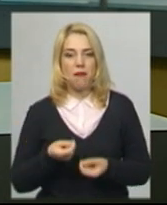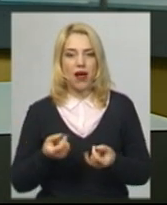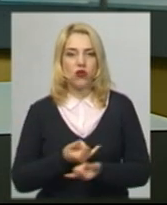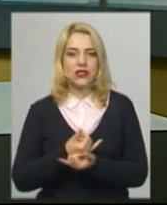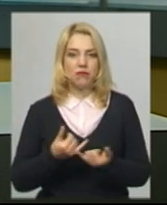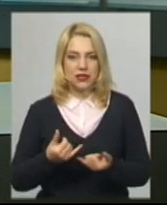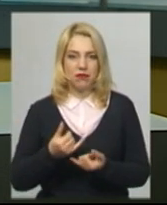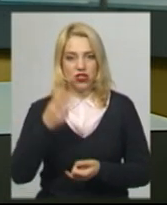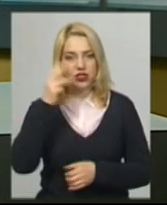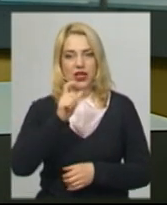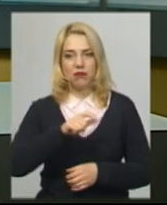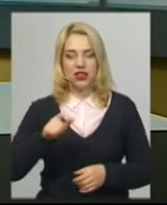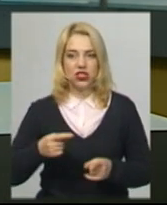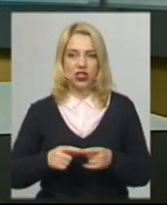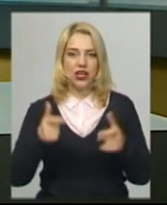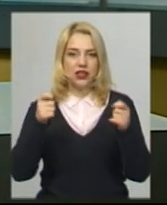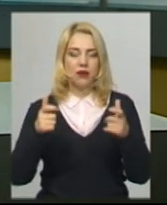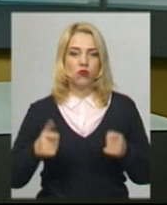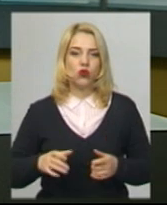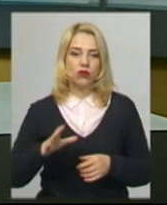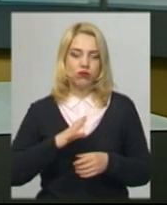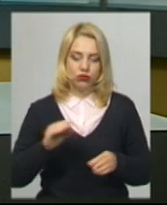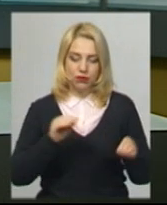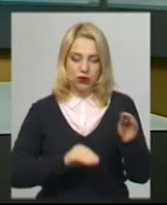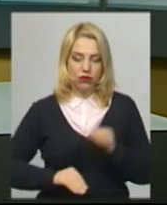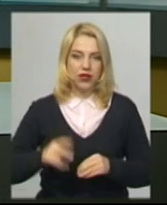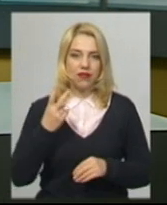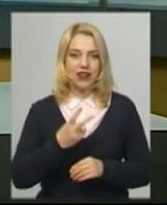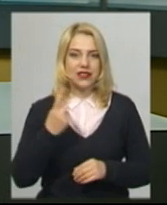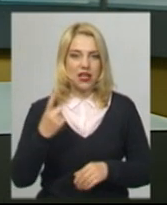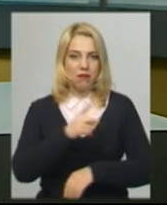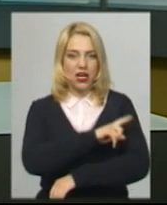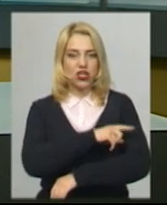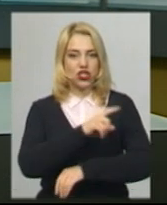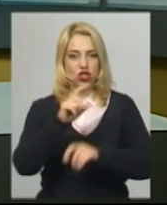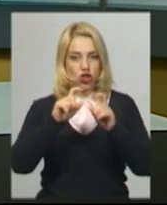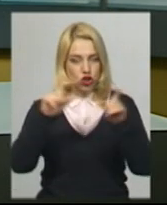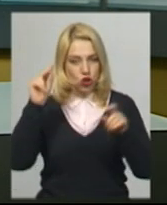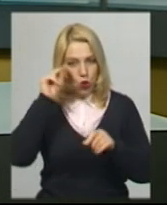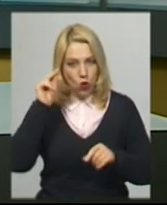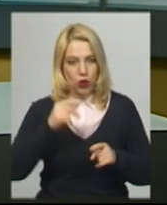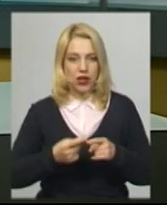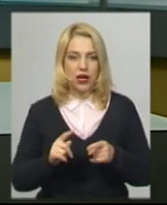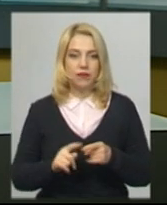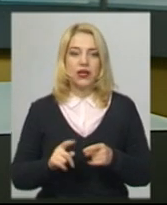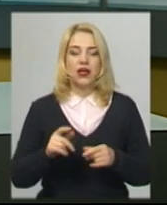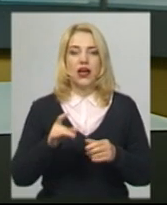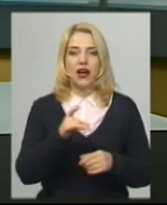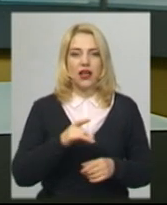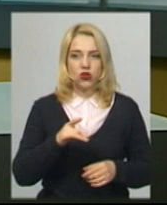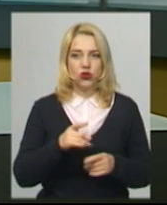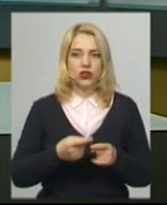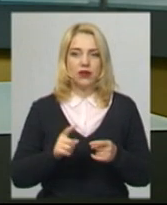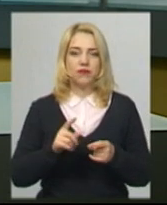Набори пакували в 21-й школі з харчів, які залишилися на час карантину в освітніх закладах обласного центру. В мікрорайони